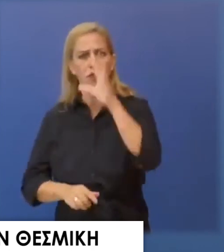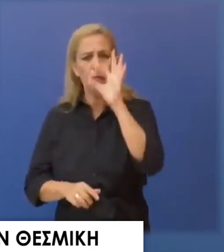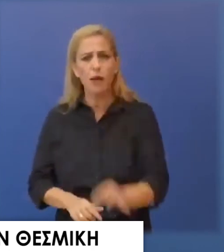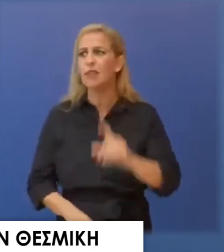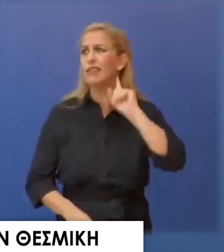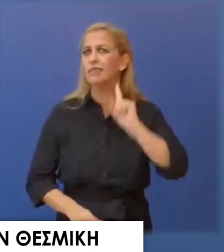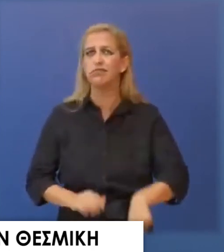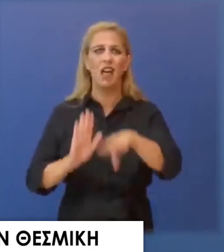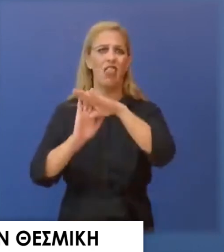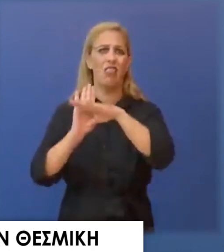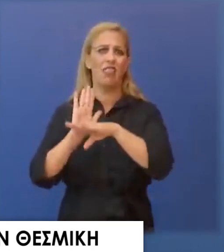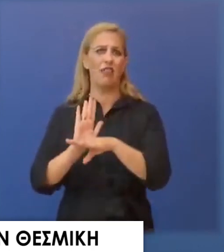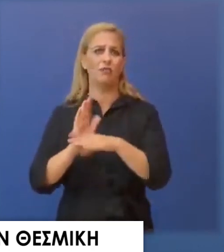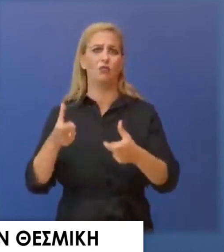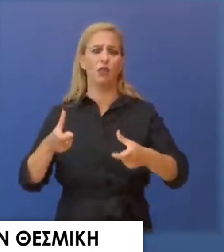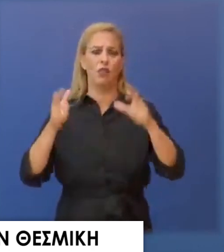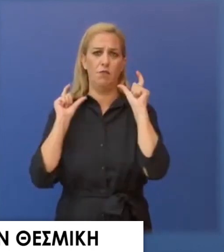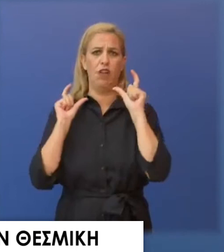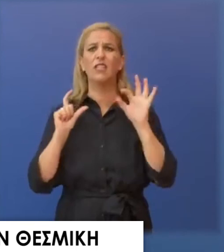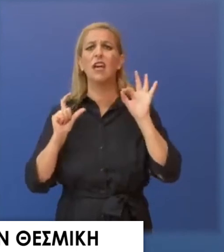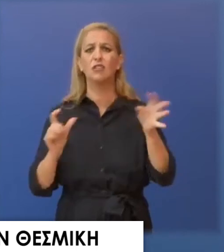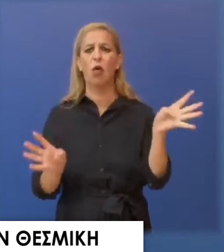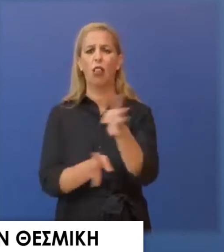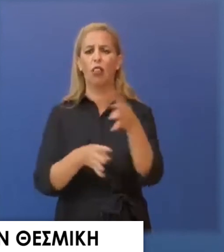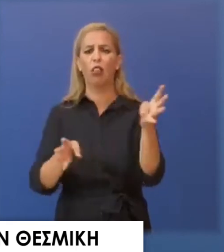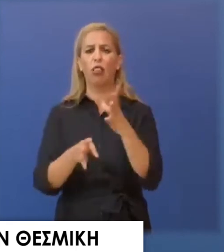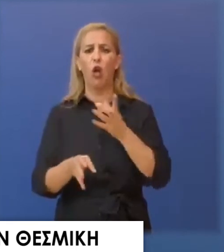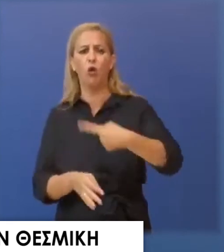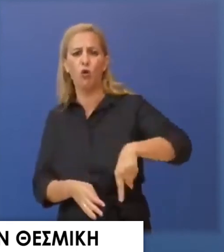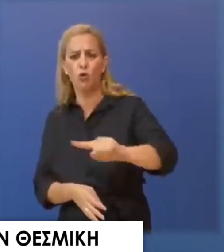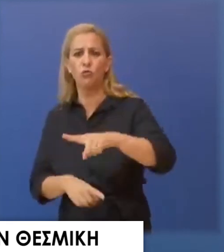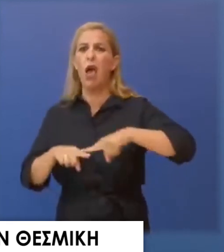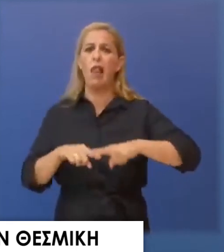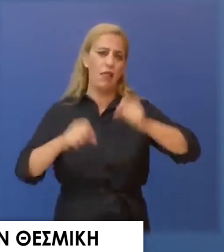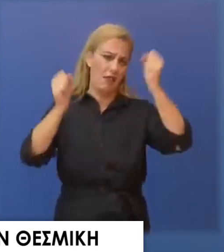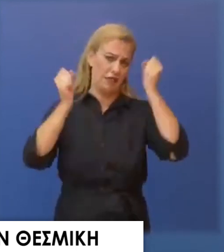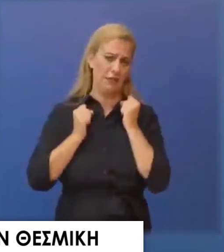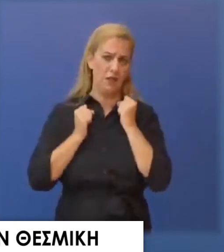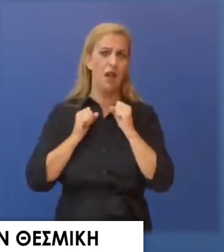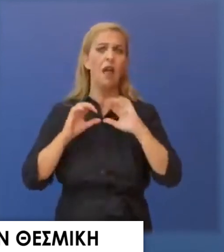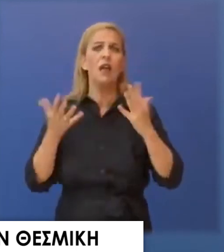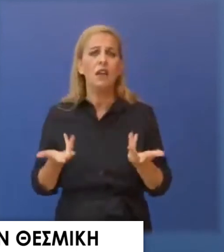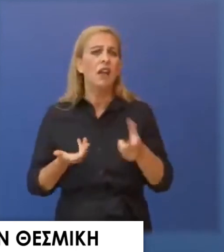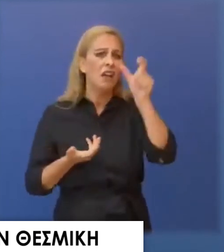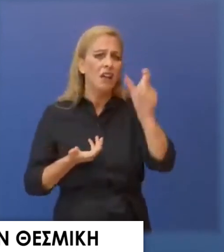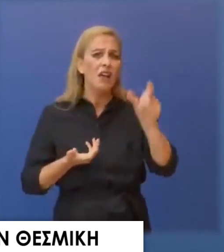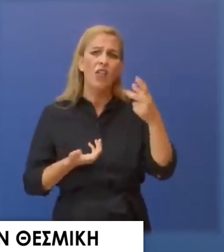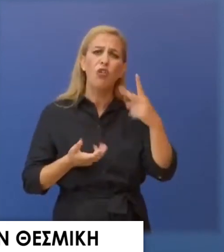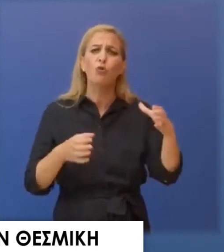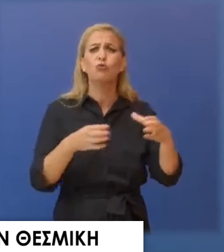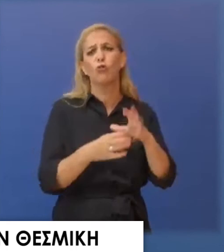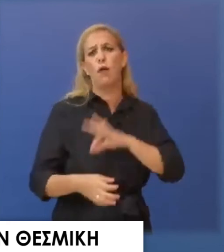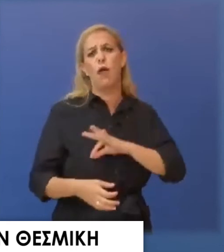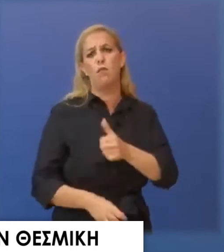πολιτεύματός μας προκειμένου να παραπλανήσουν την κοινή γνώμη, να ζημιώσουν το εθνικό συμφέρον και να αποκομίσουν πρόσκαιρα κομματικά ωφέλη.